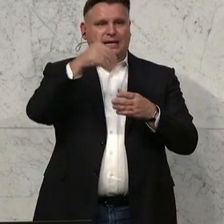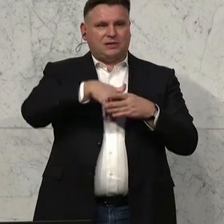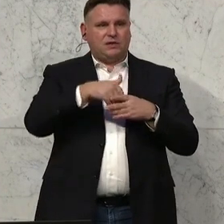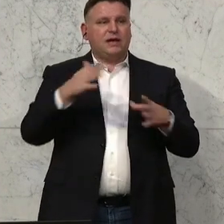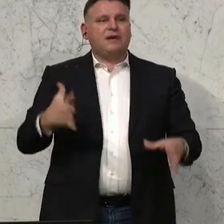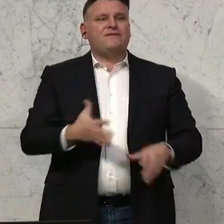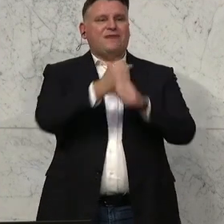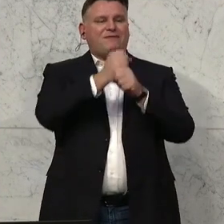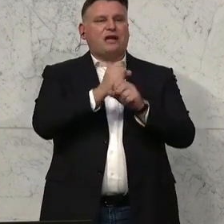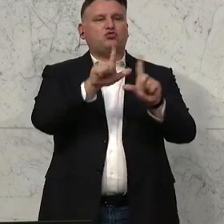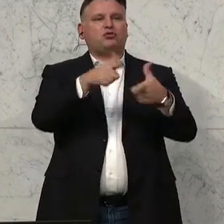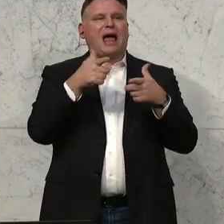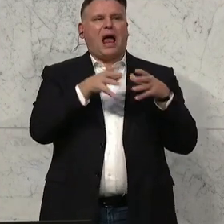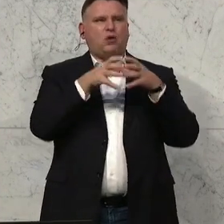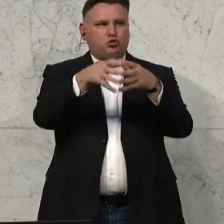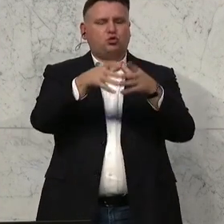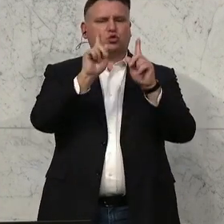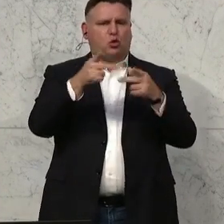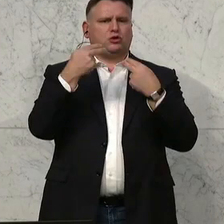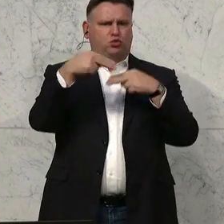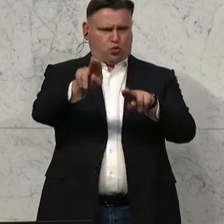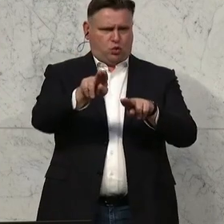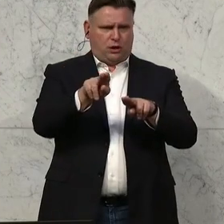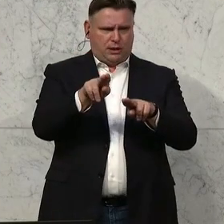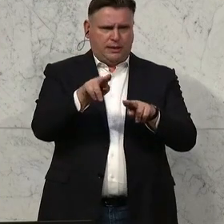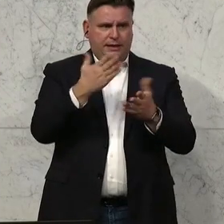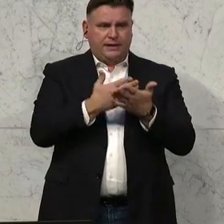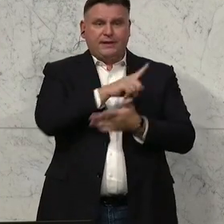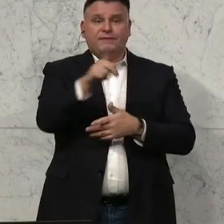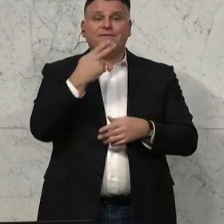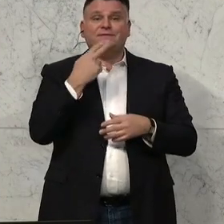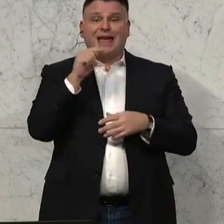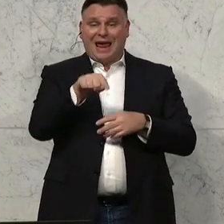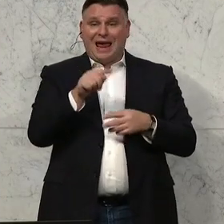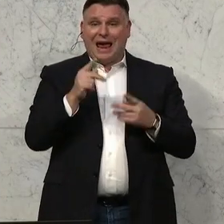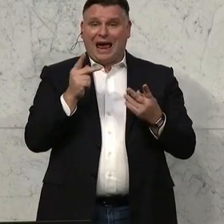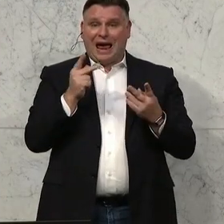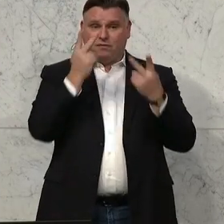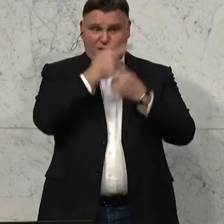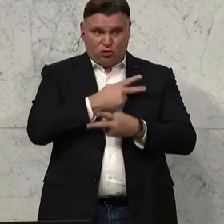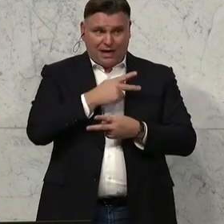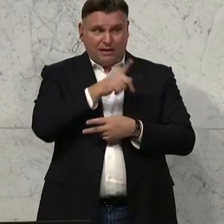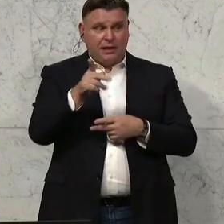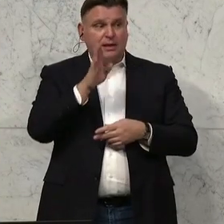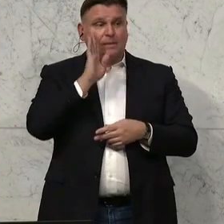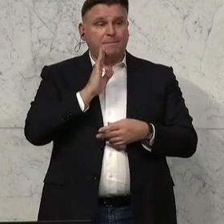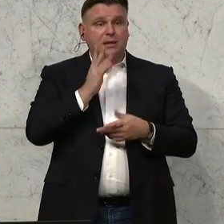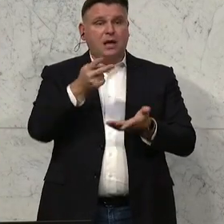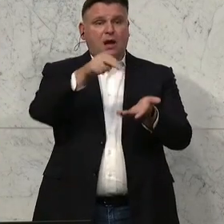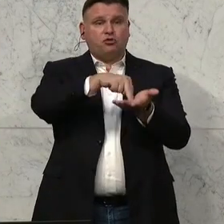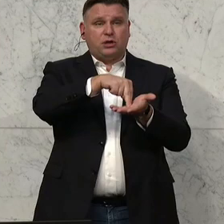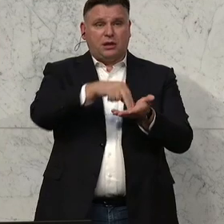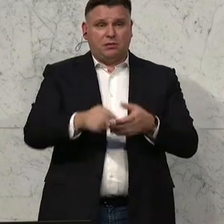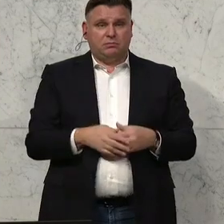Verfassungsausschuss zurückzuverweisen. Wer für diesen Antrag ist, den bitte ich um ein dementsprechendes Zeichen.